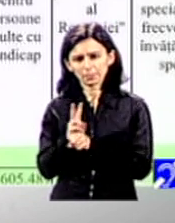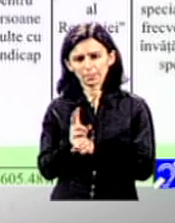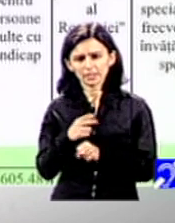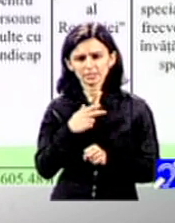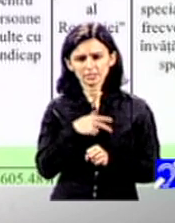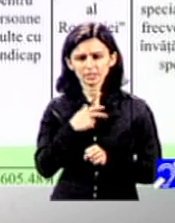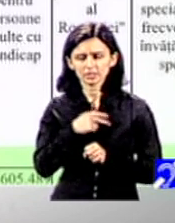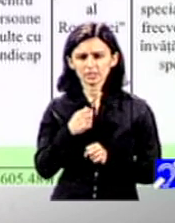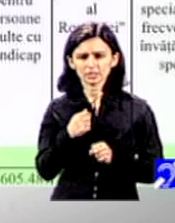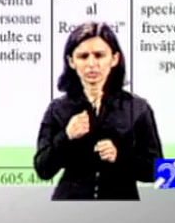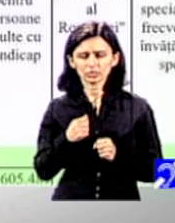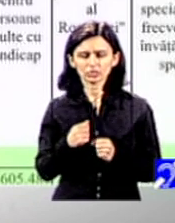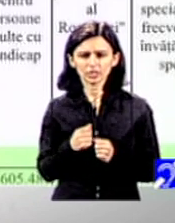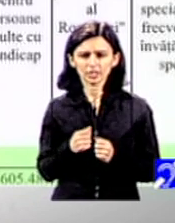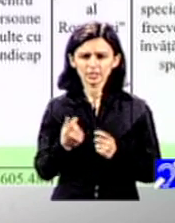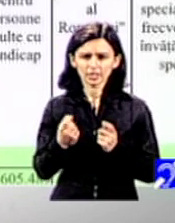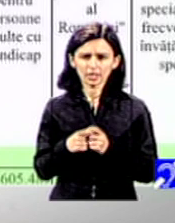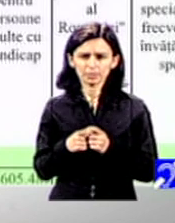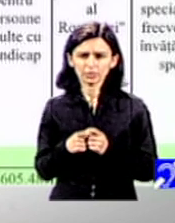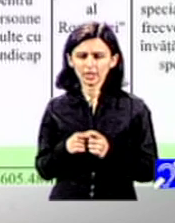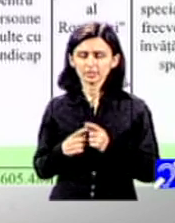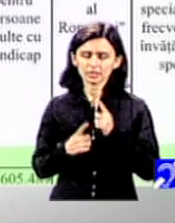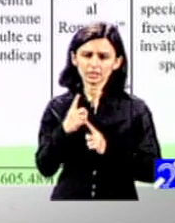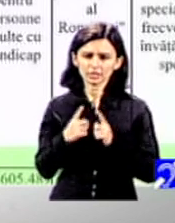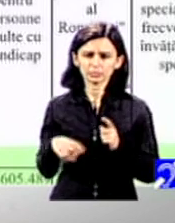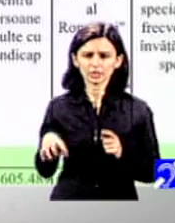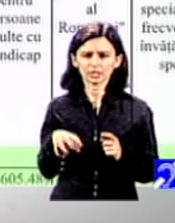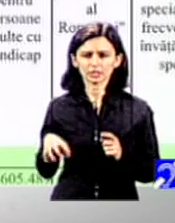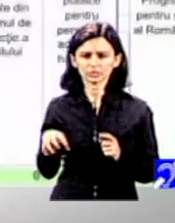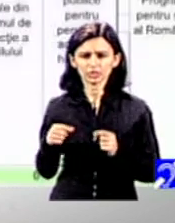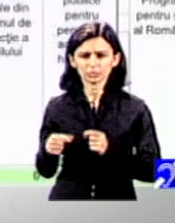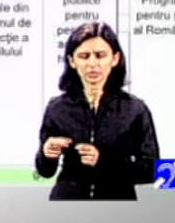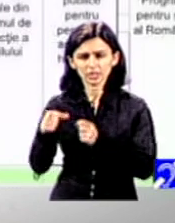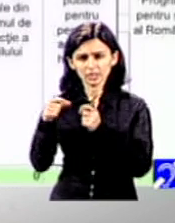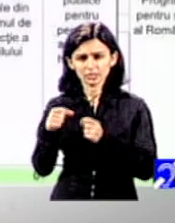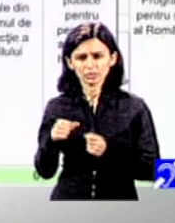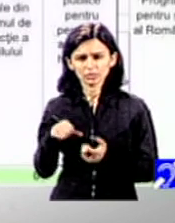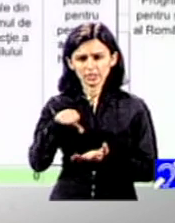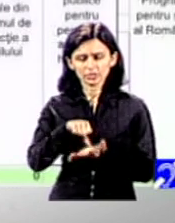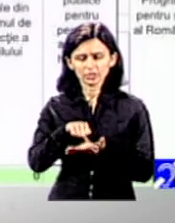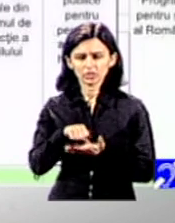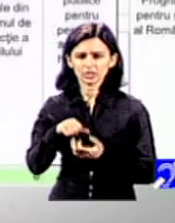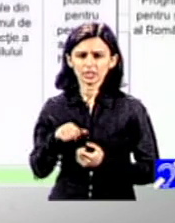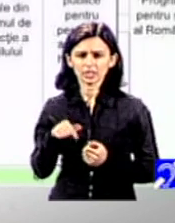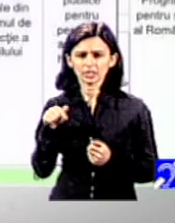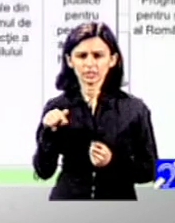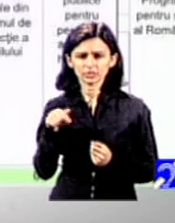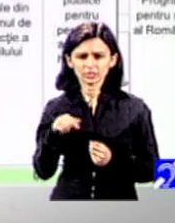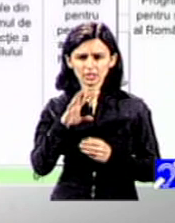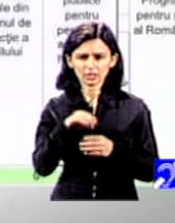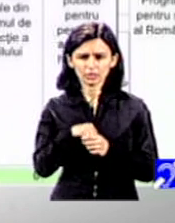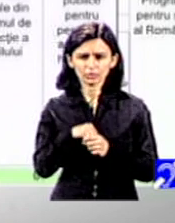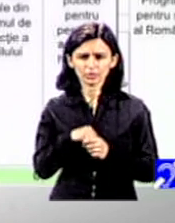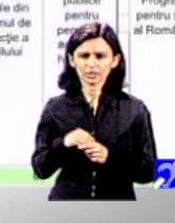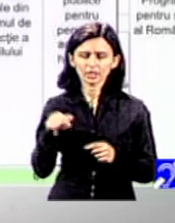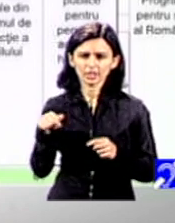cu capul. Adică, în anumite zone, cum sunt aceste instituții rezidențiale, ei și, teoretic, contractează, dar se contractează pe ele